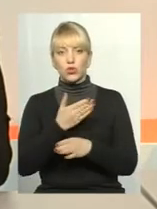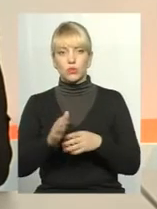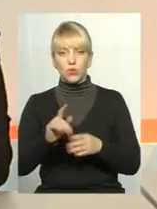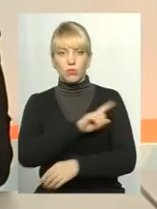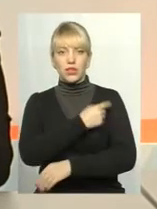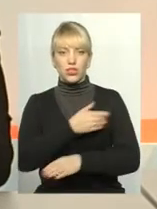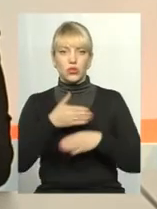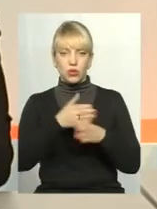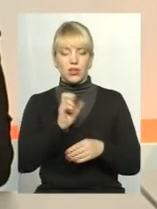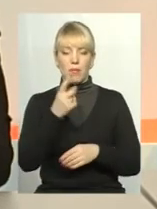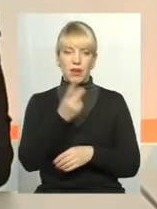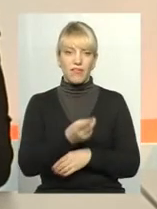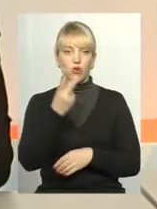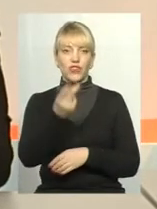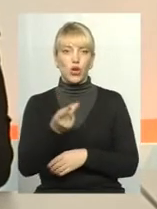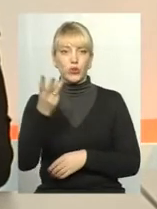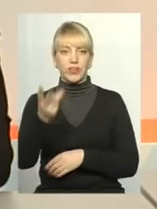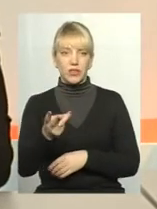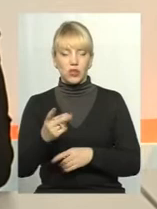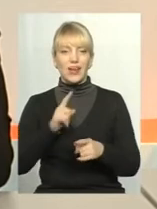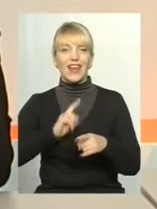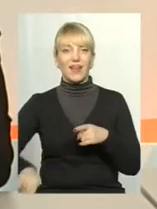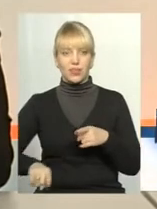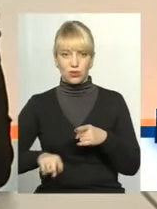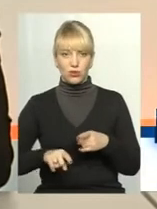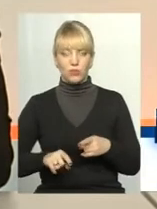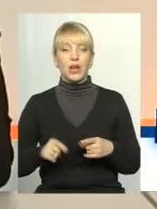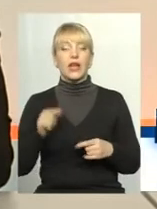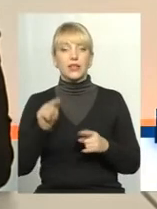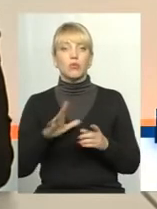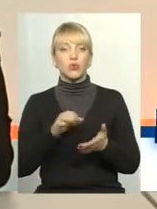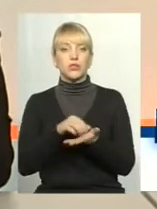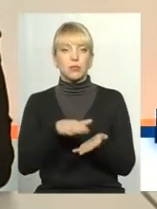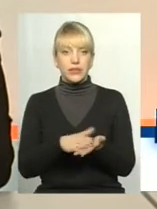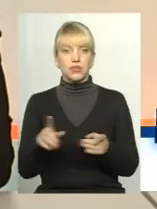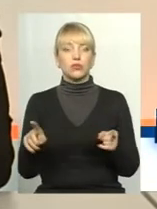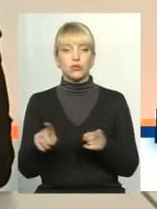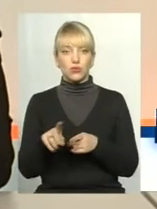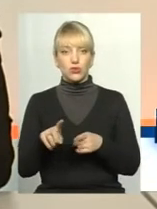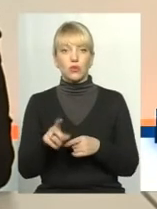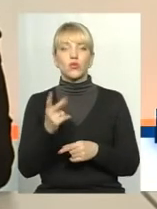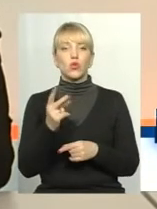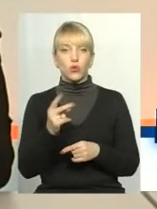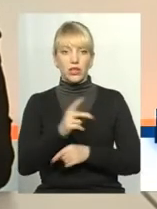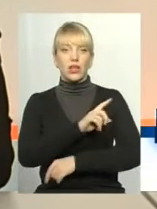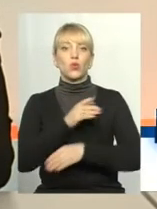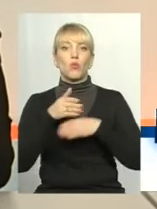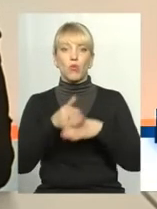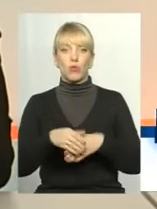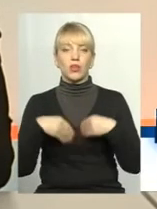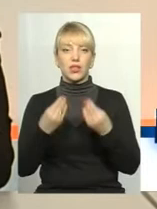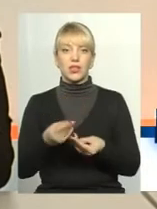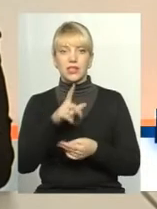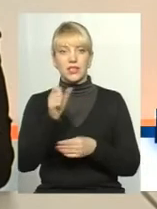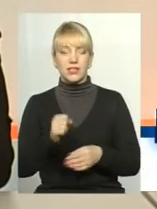допомоги на первину, вторину, третину і екстрину. Там вже було написано, що вторинна допомога надається за